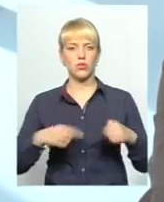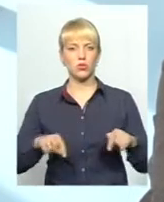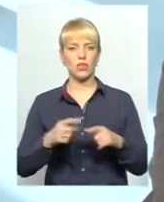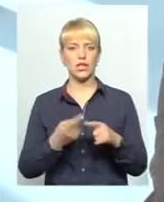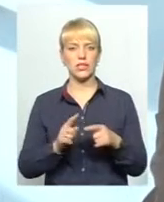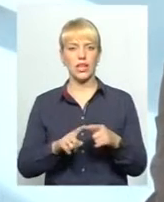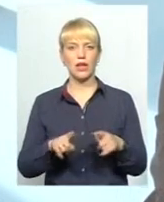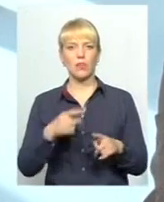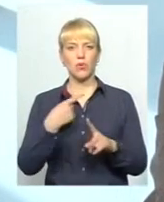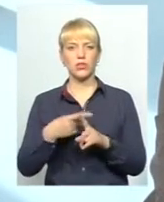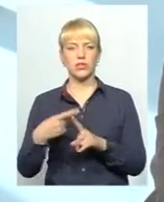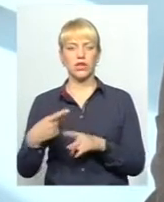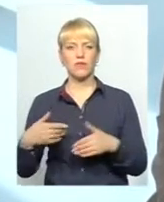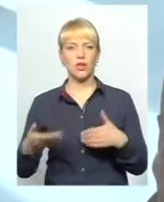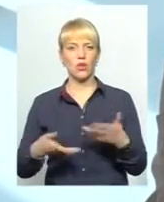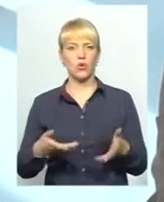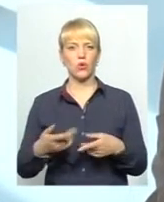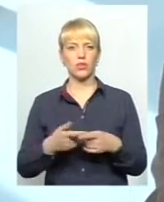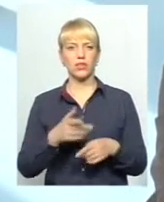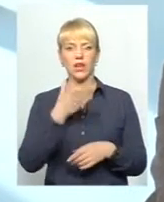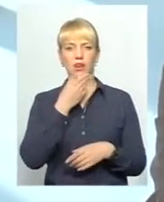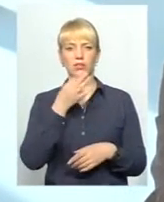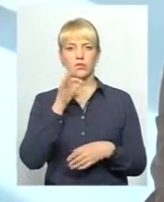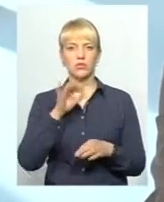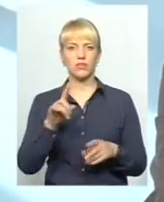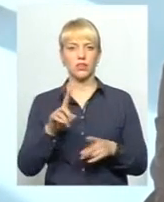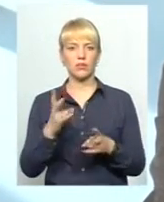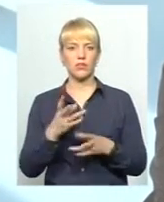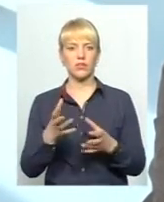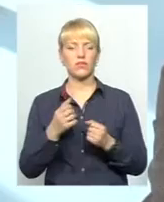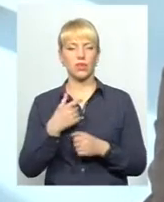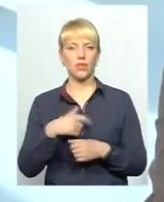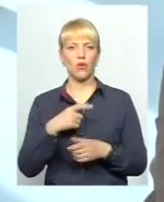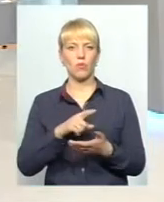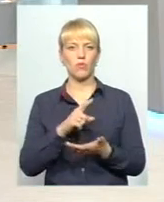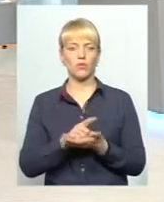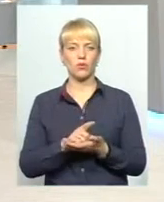це дуже позитивні кроки, це дуже гарний досвід, який ми повинні взяти обов'язково.